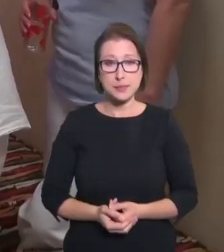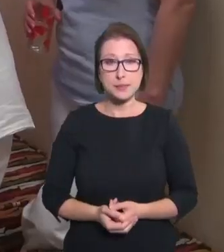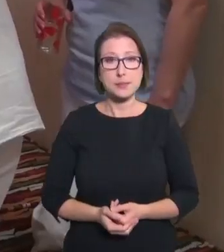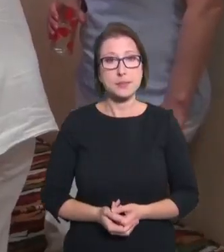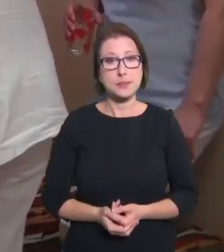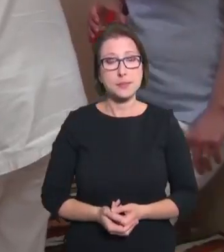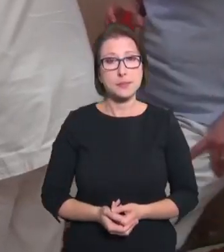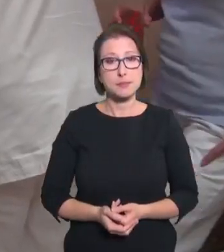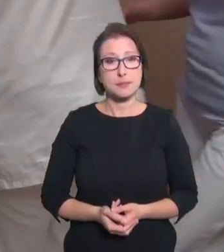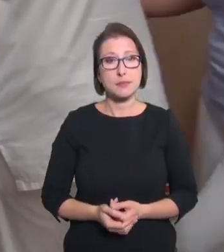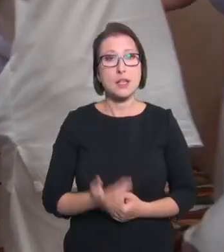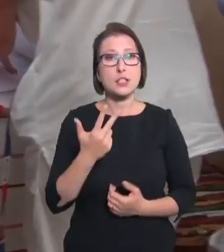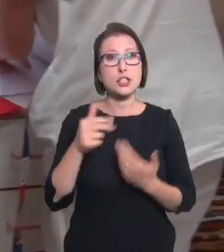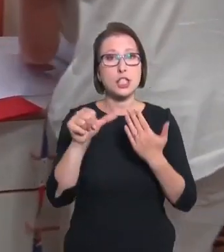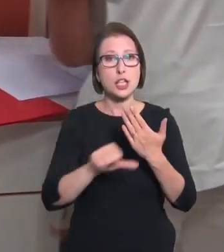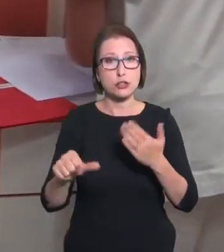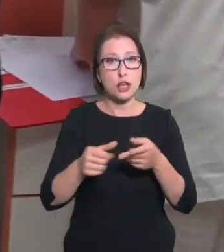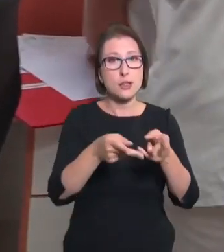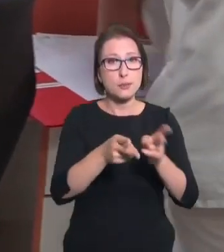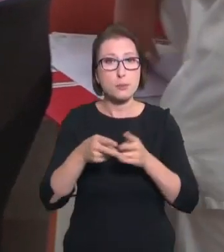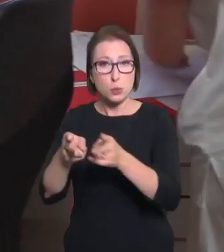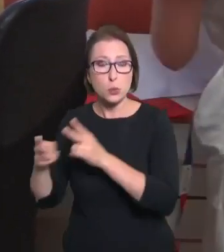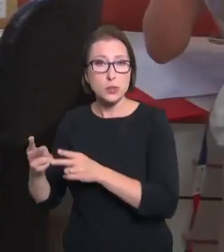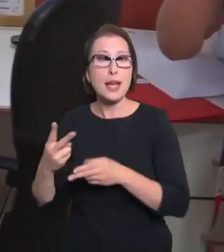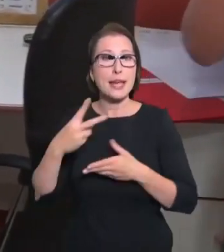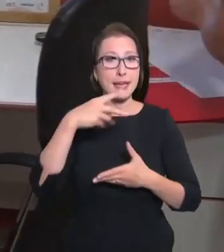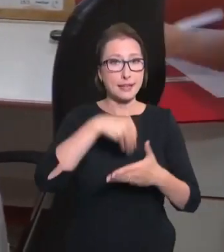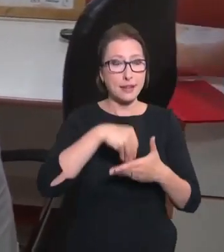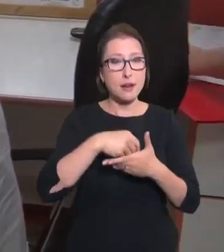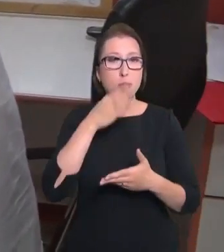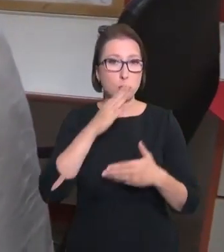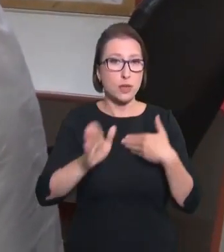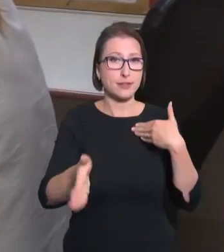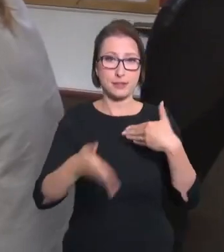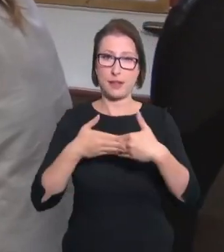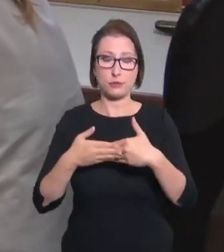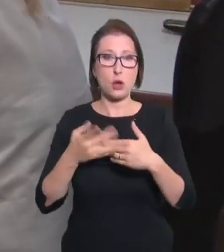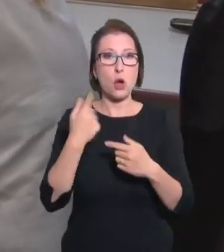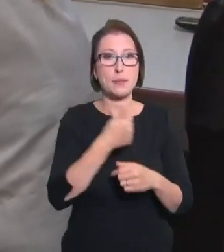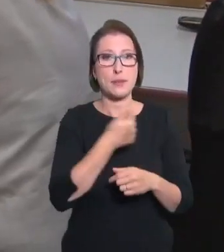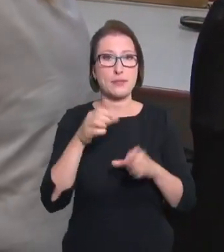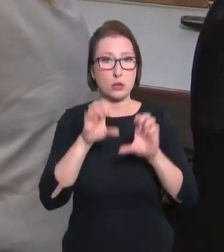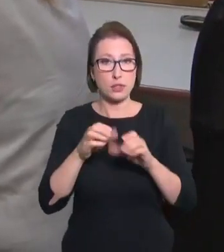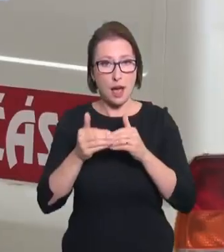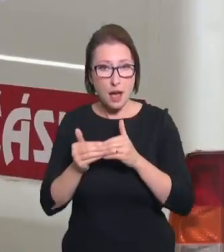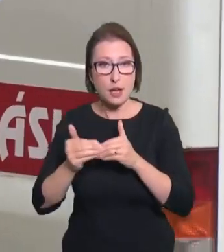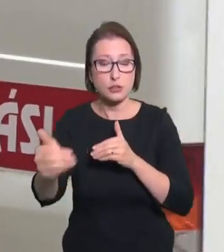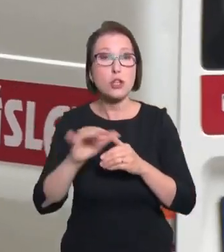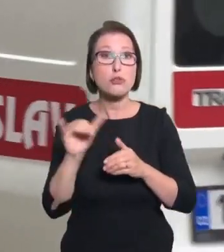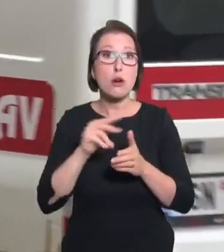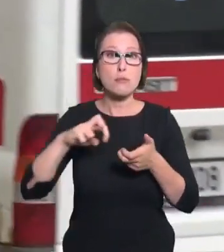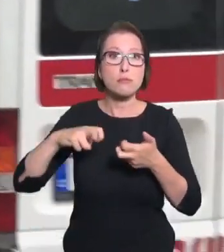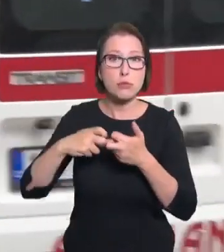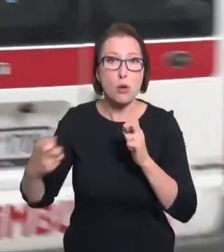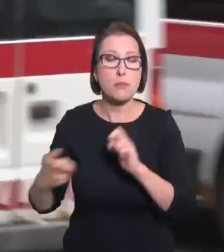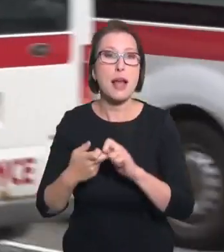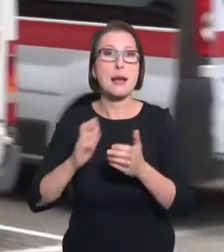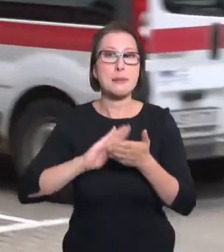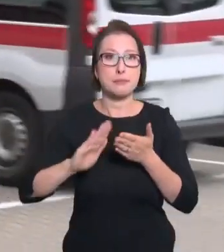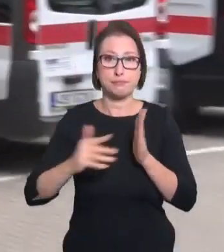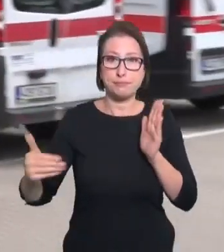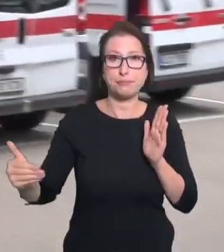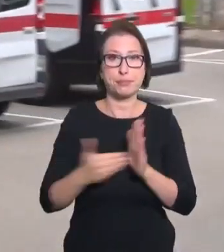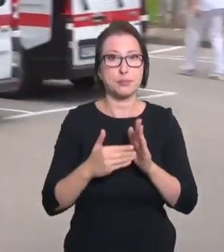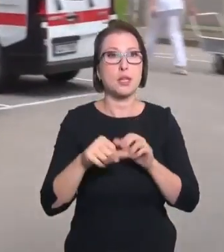36 lůžek čáslavské interny se vyprázdní k 1. září. O ambulantní pacienty se ve všední dny postará příjmová ambulance.